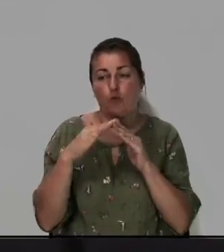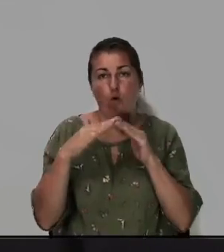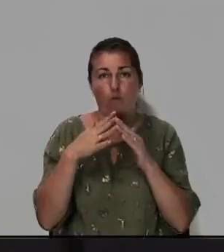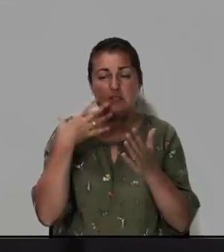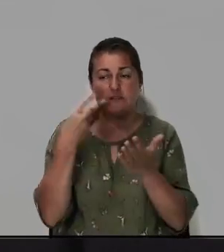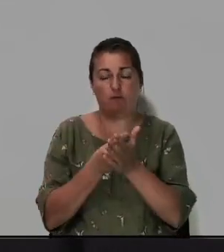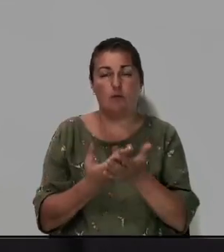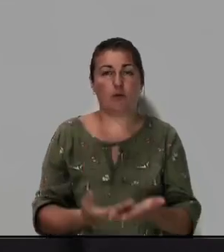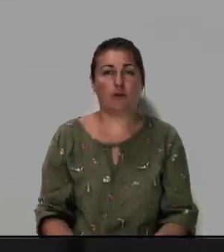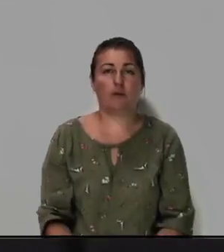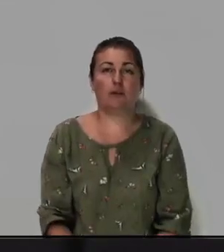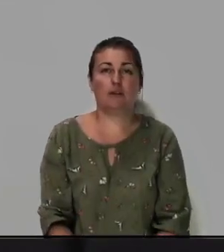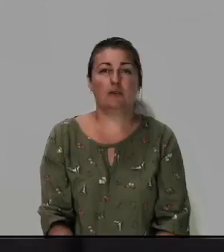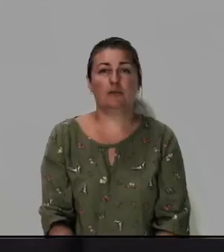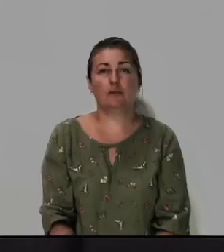свой